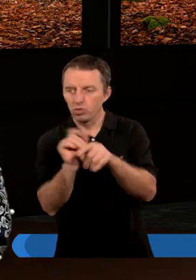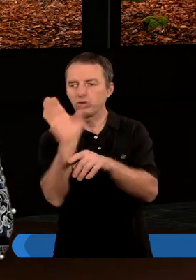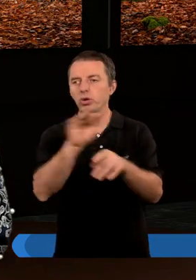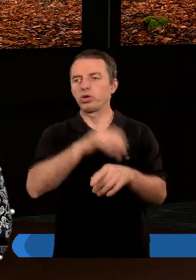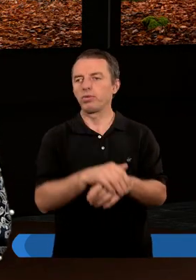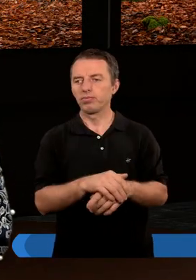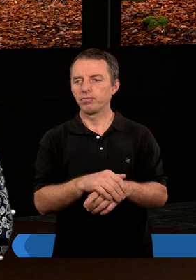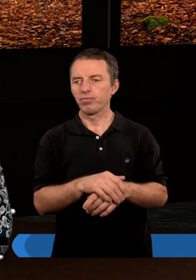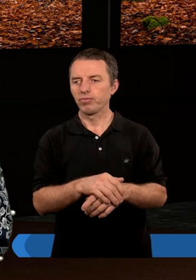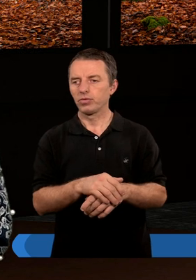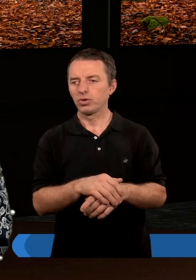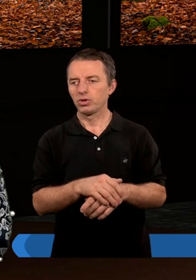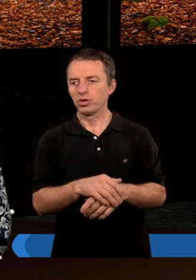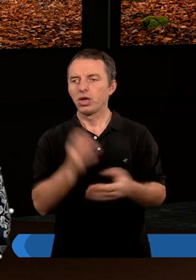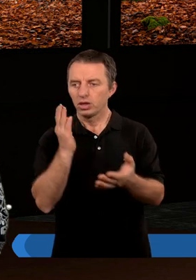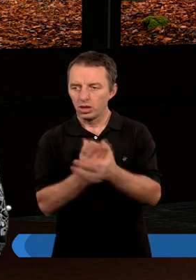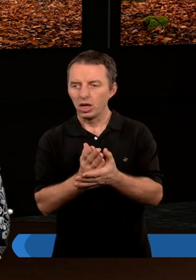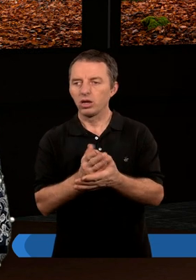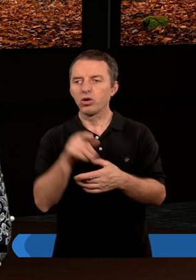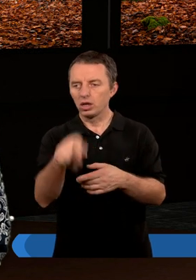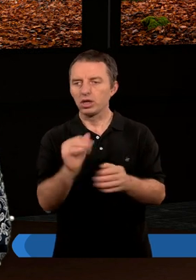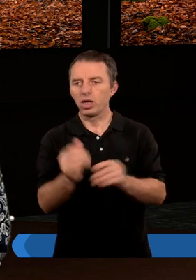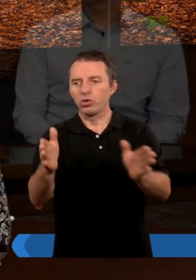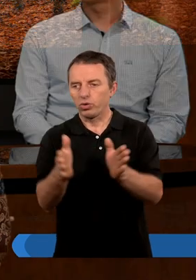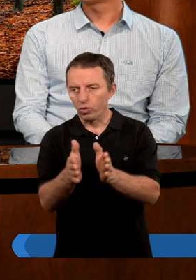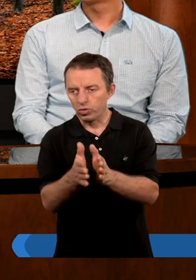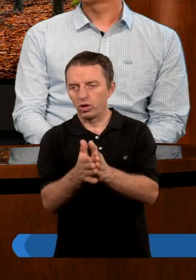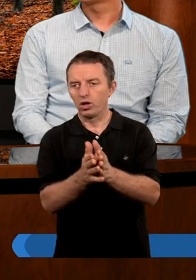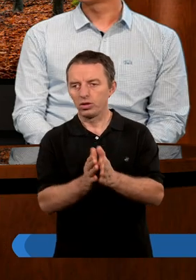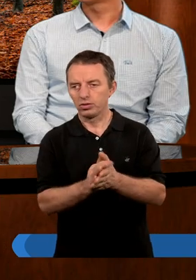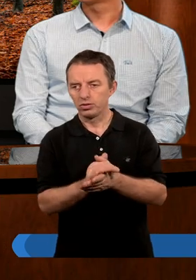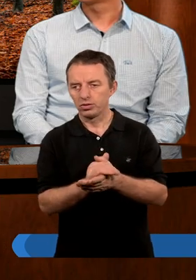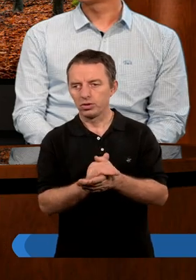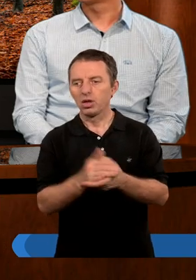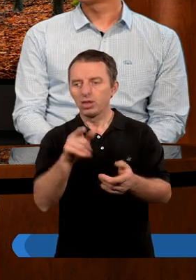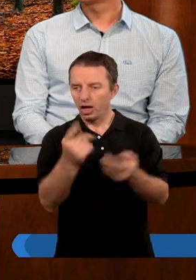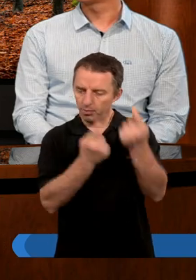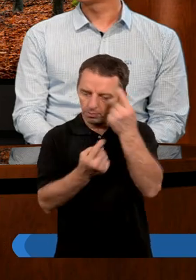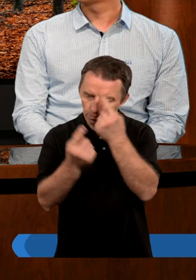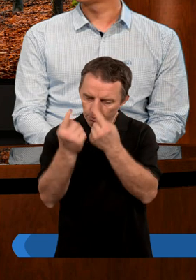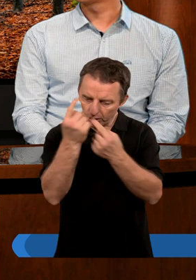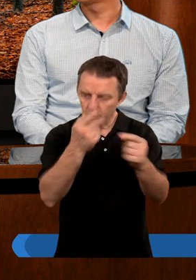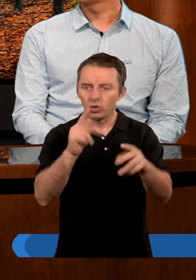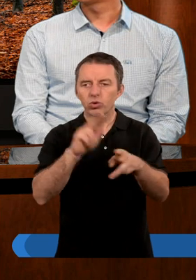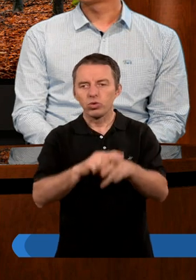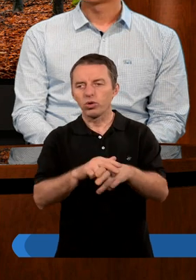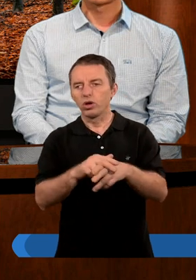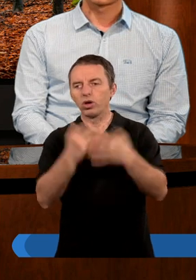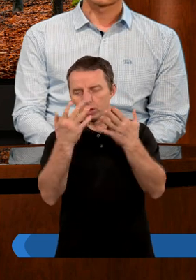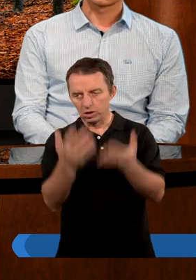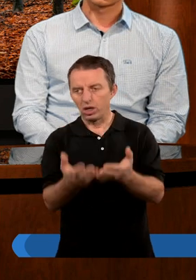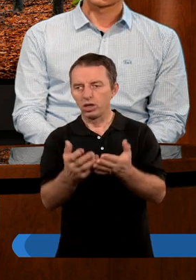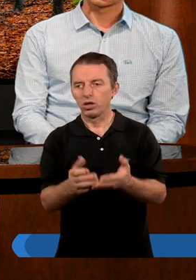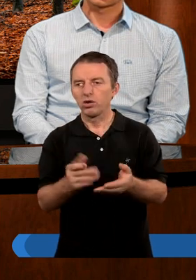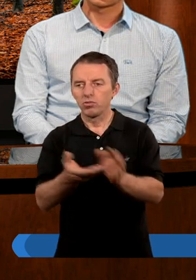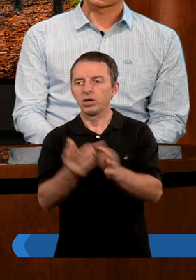z Panem Bogiem. To tylko tyle tak krótko. No, dla mnie ta myśl tutaj, która jest też